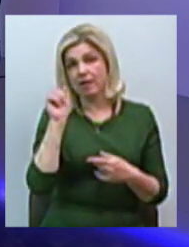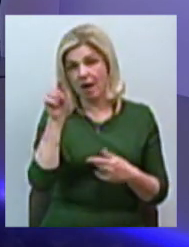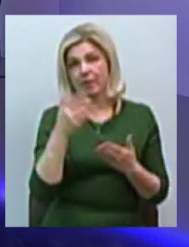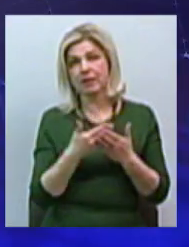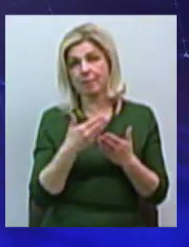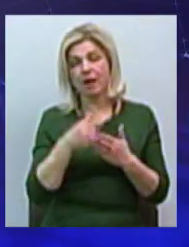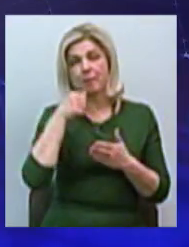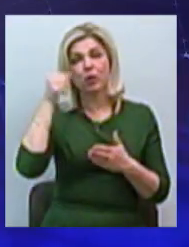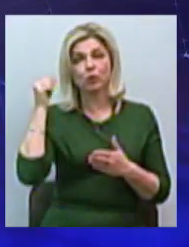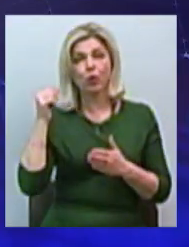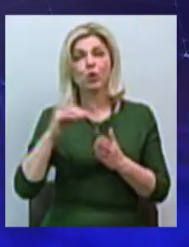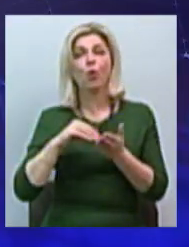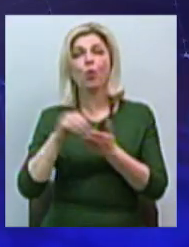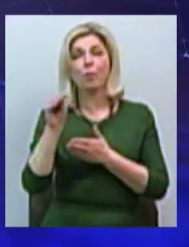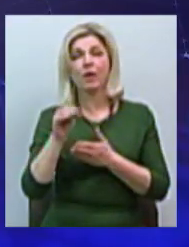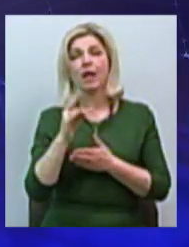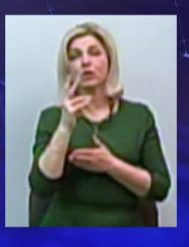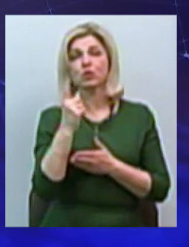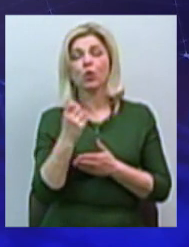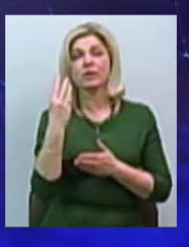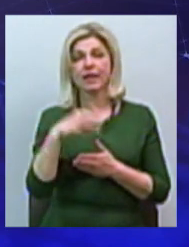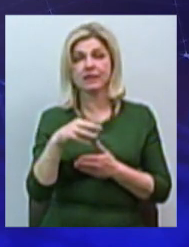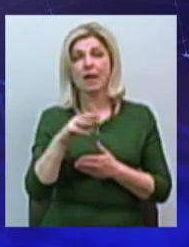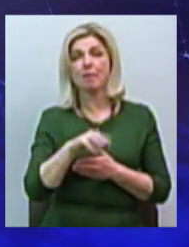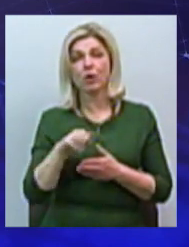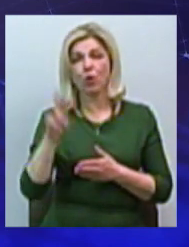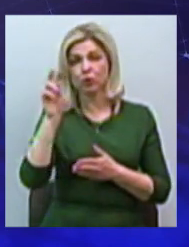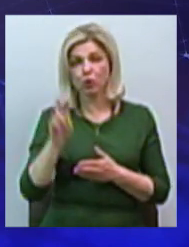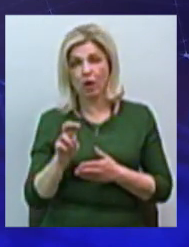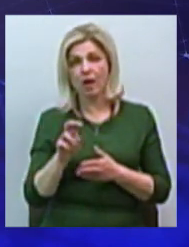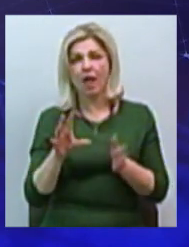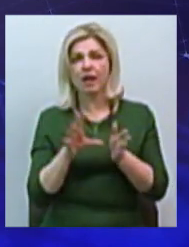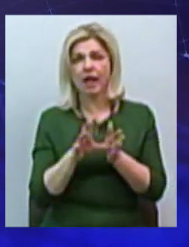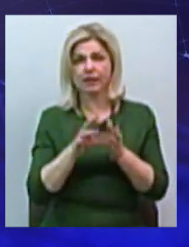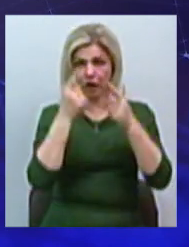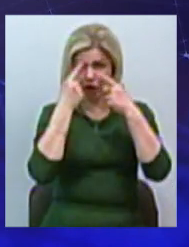минулого року закуплено на 130 мільйонів доларів електротехнічного обладнання,